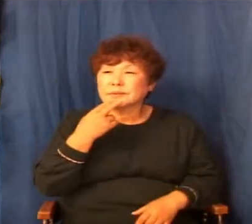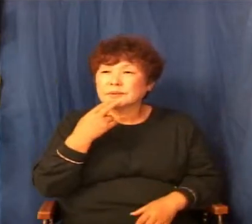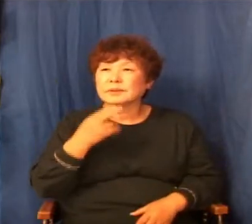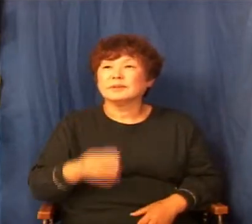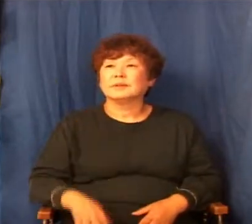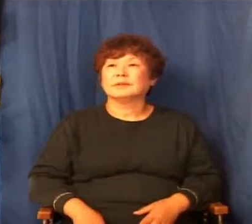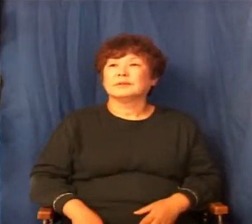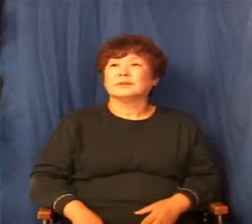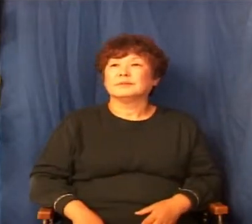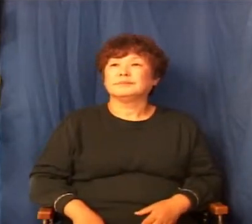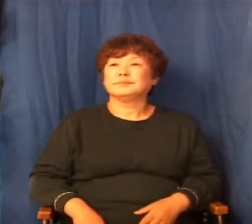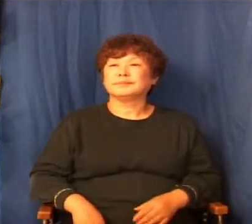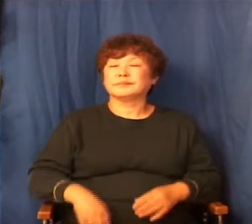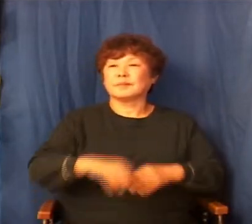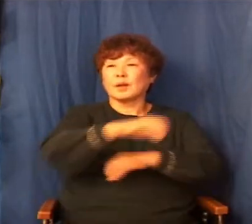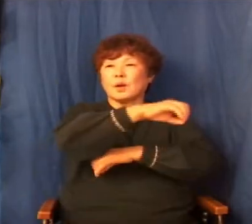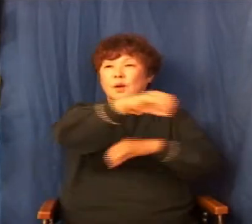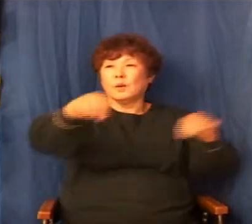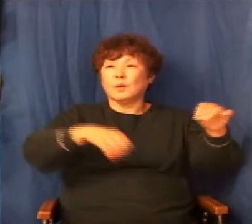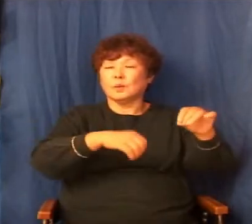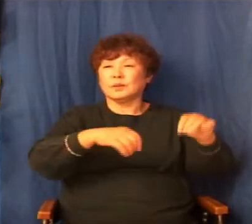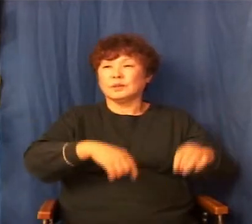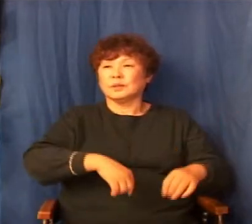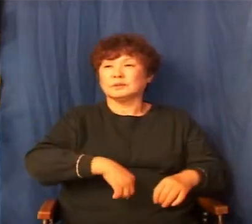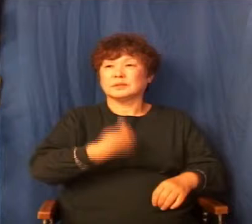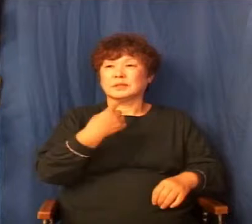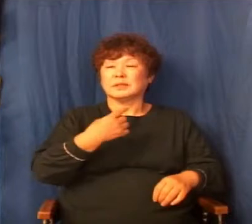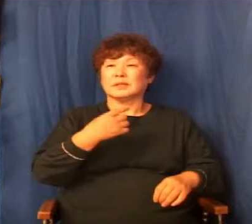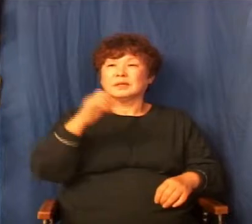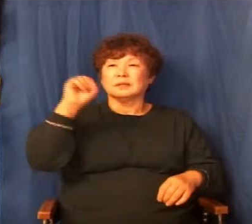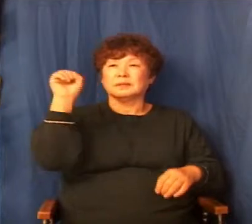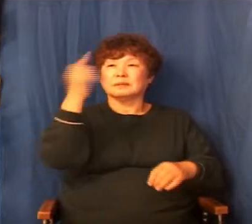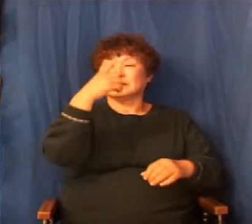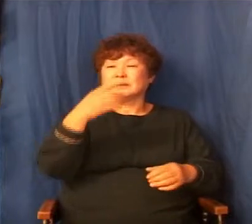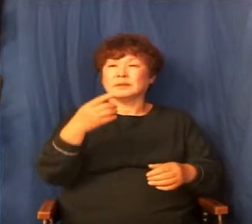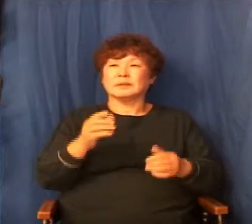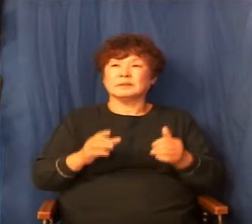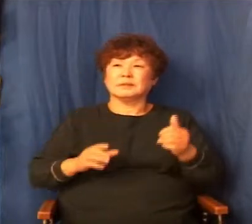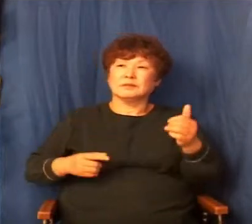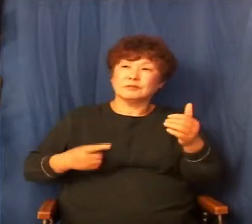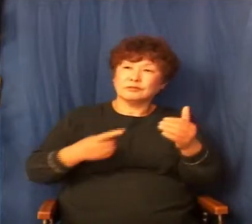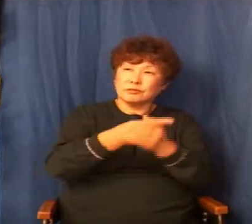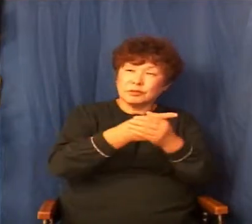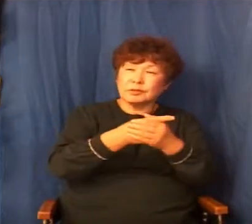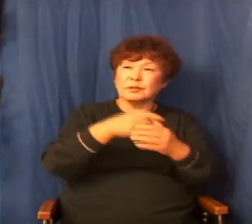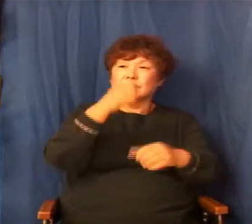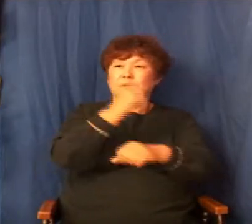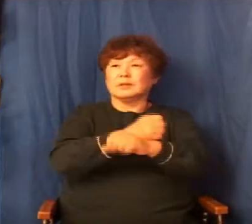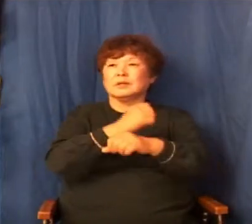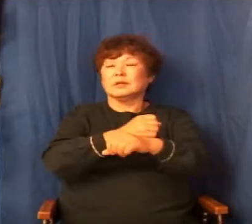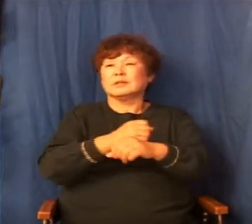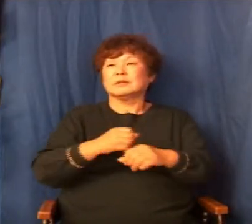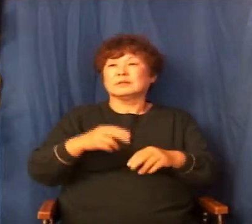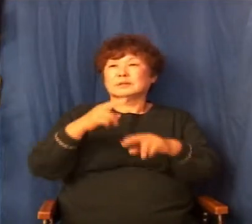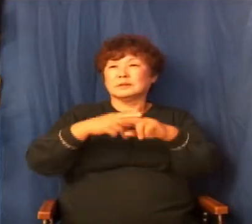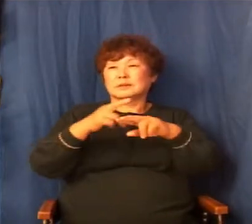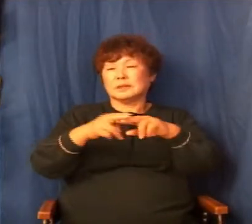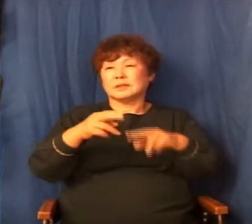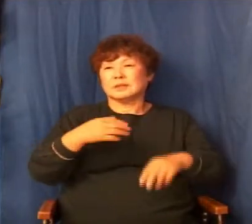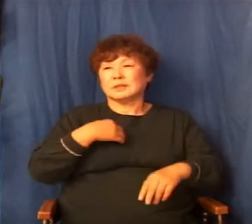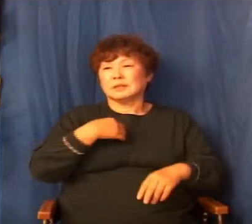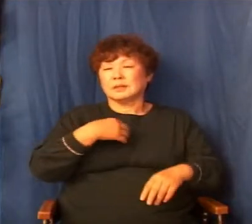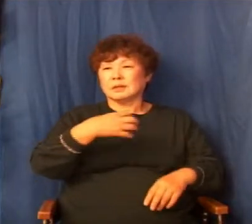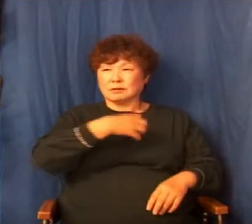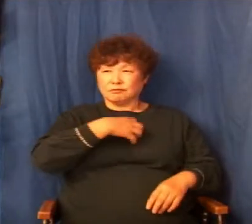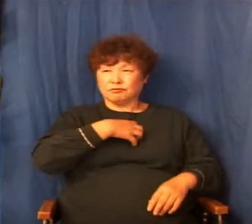지금 오히려 자기를 찔릴 수 있는 위기 가운데 있는 것이죠. 우리가 어떤 일을 만났을 때 야 너